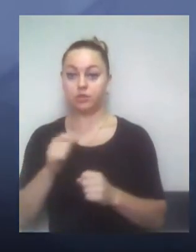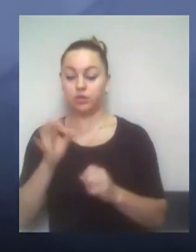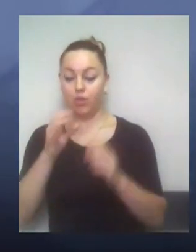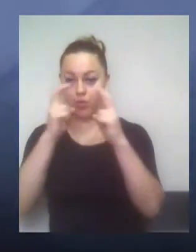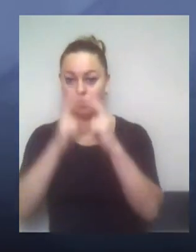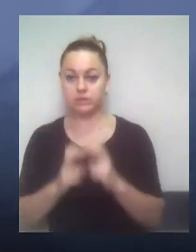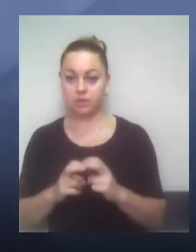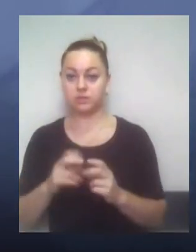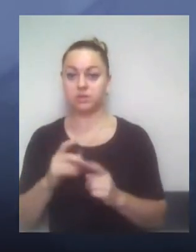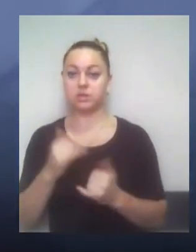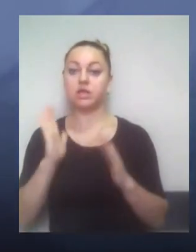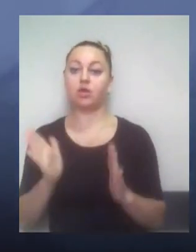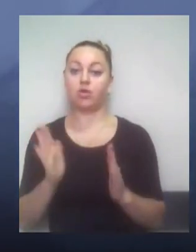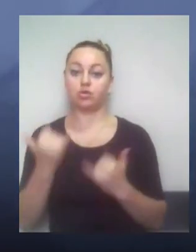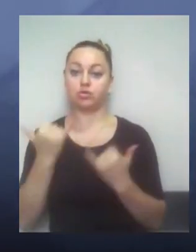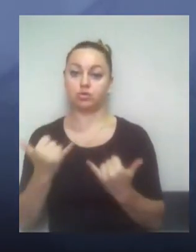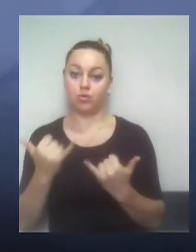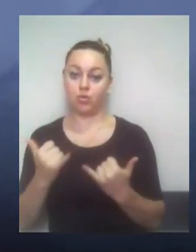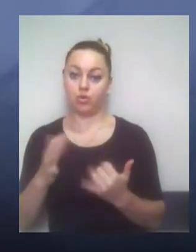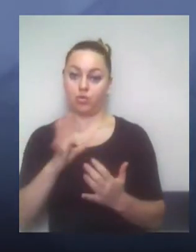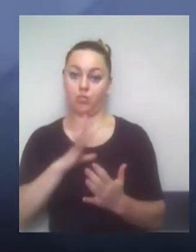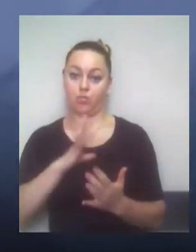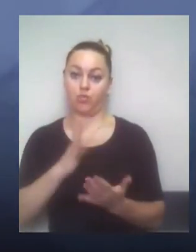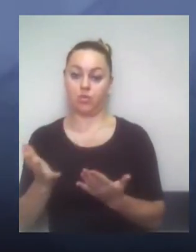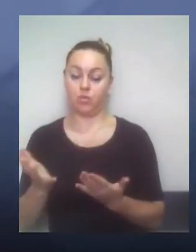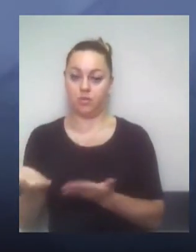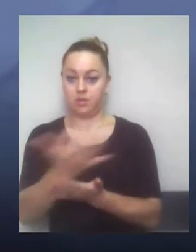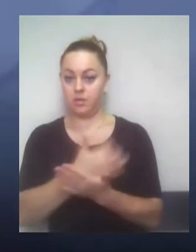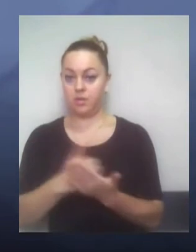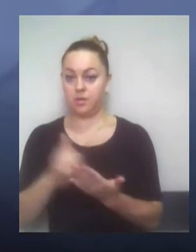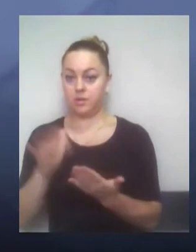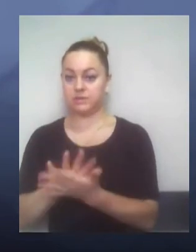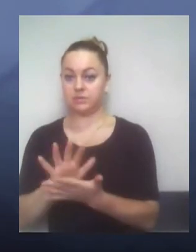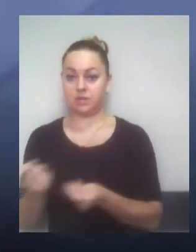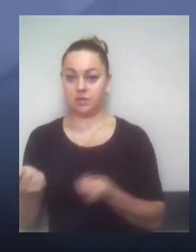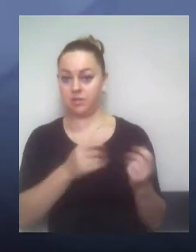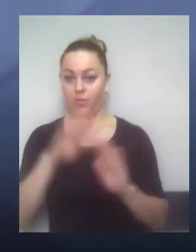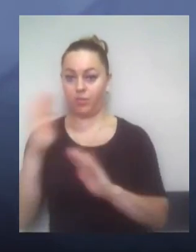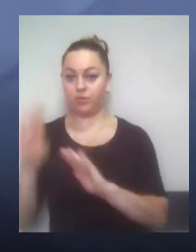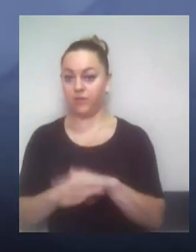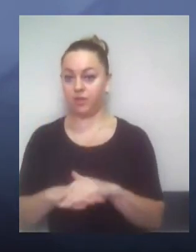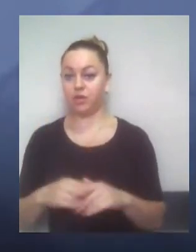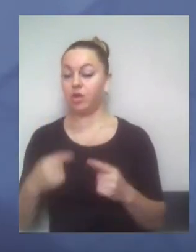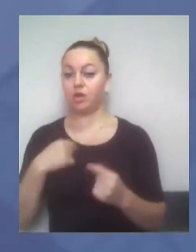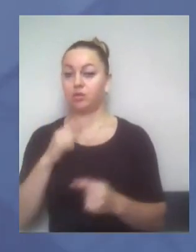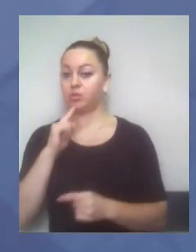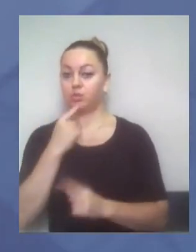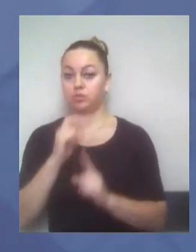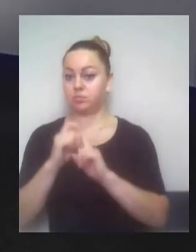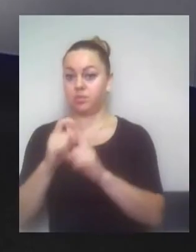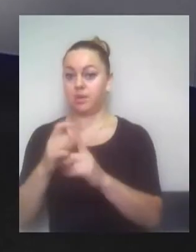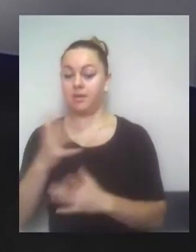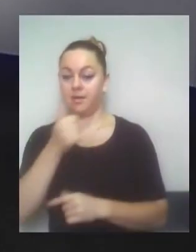наразі сьогодні тільки вивозилося сміття. Тобто, дуже складно сказати про якість цього обстеження.